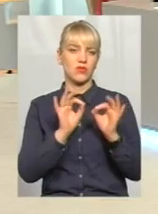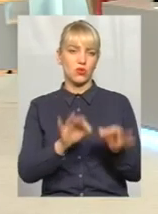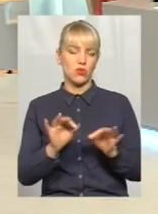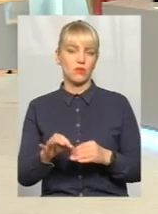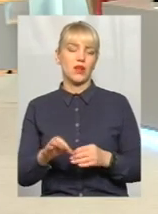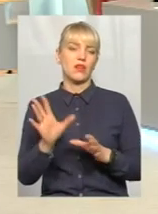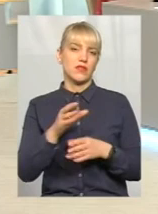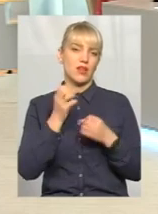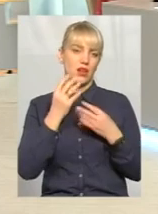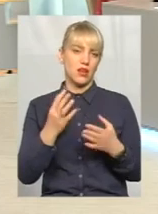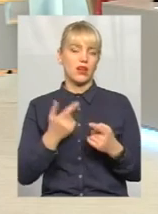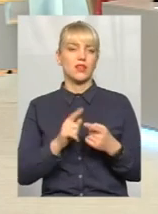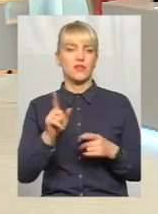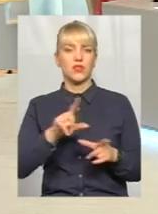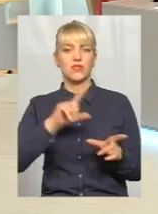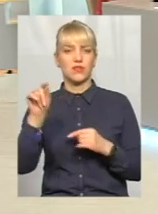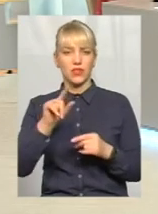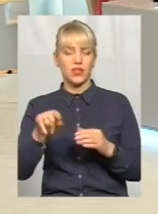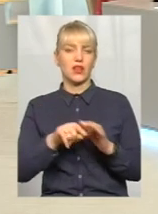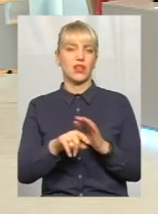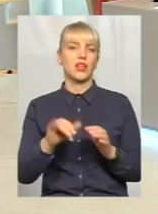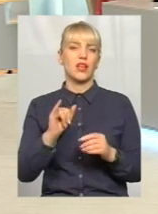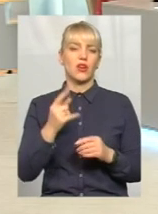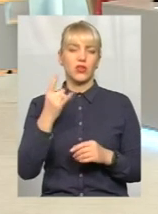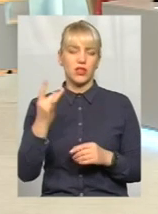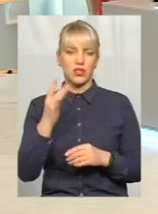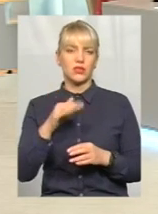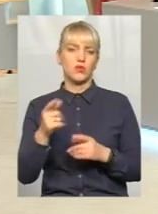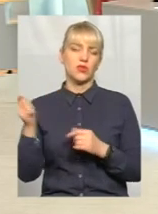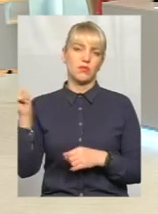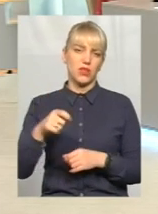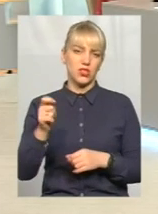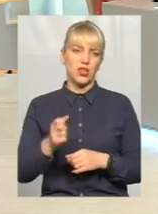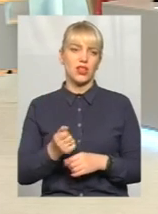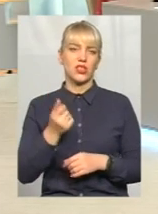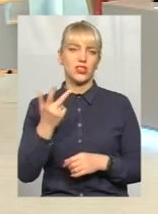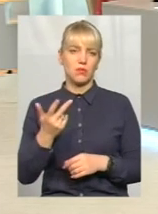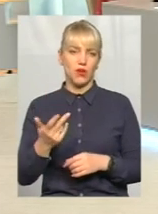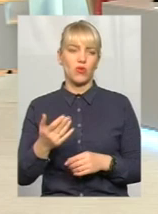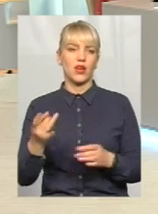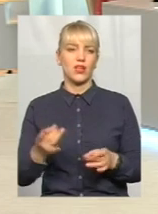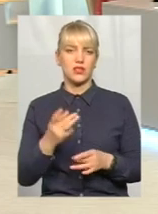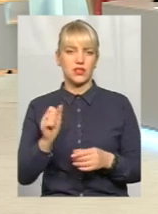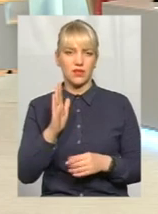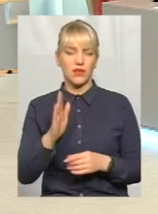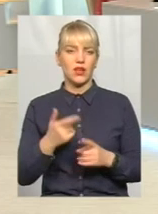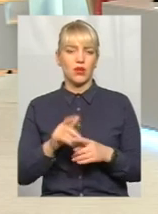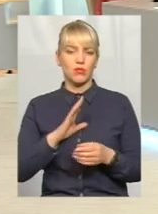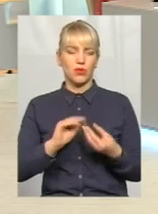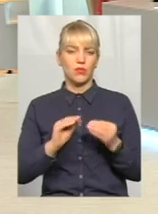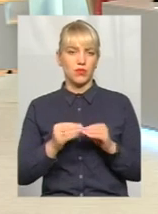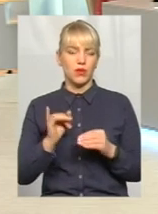все гаразд, звичайно, вони звідти виїхали один раз, потім ми туди приїжджали ще пару разів, там були проблеми і